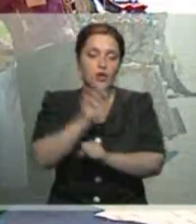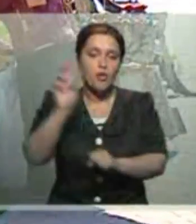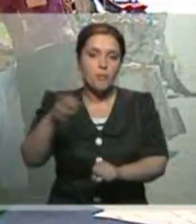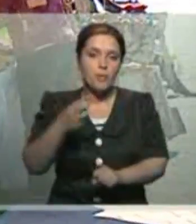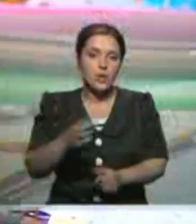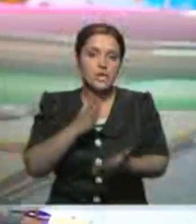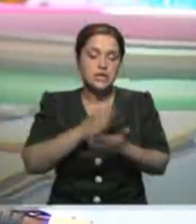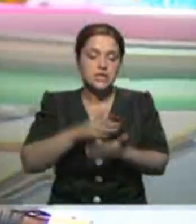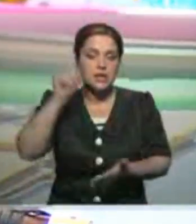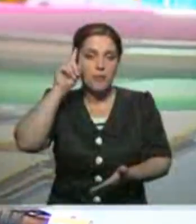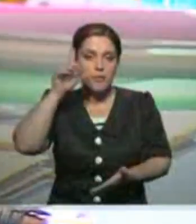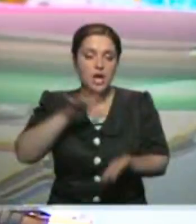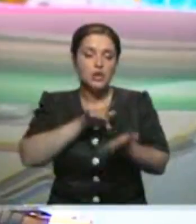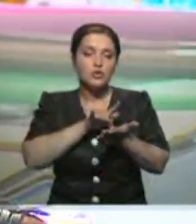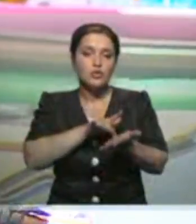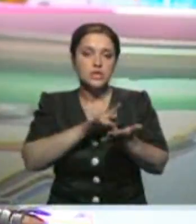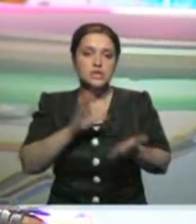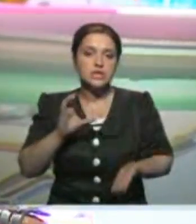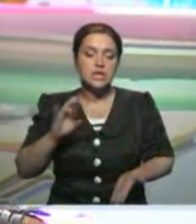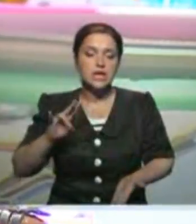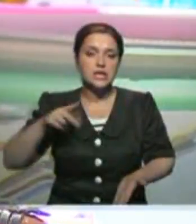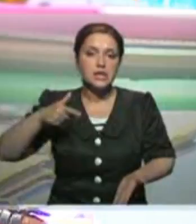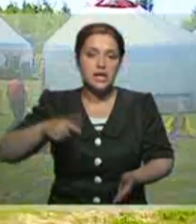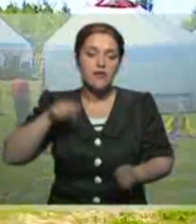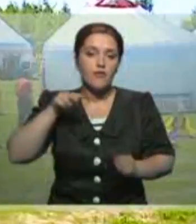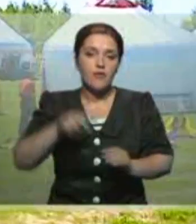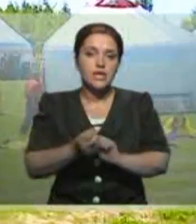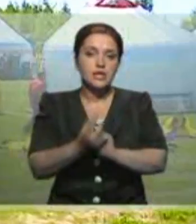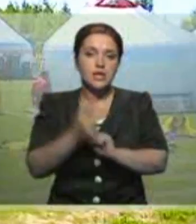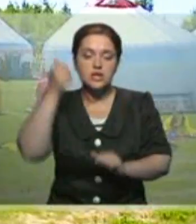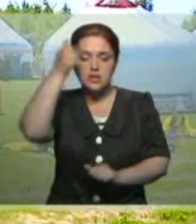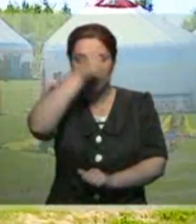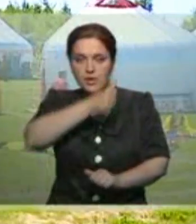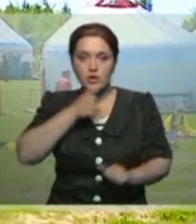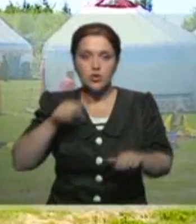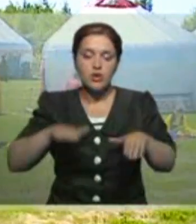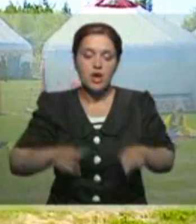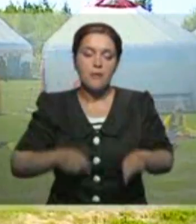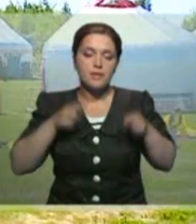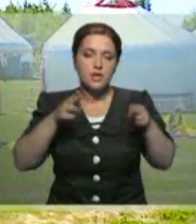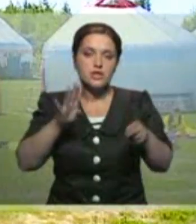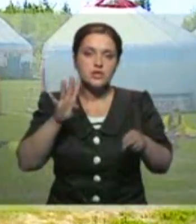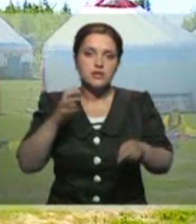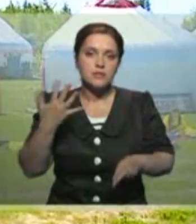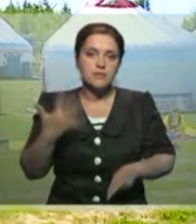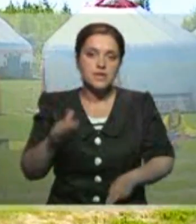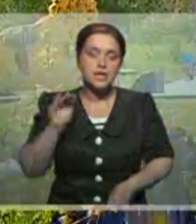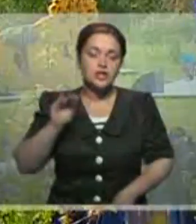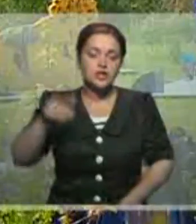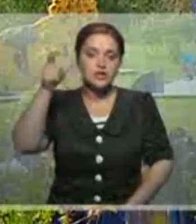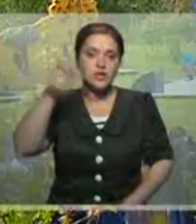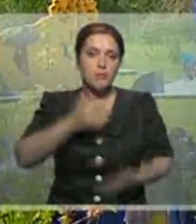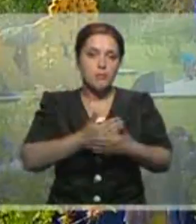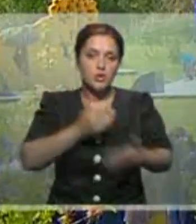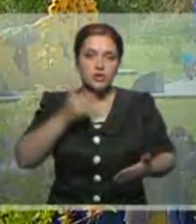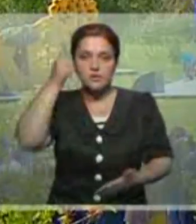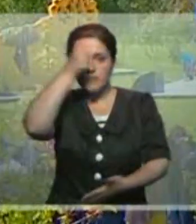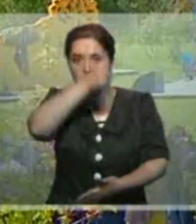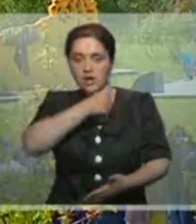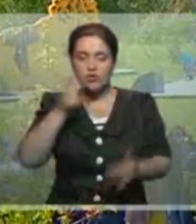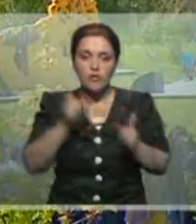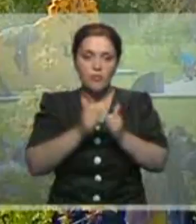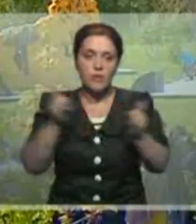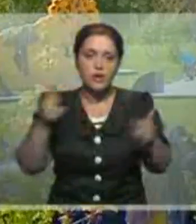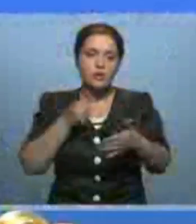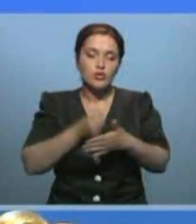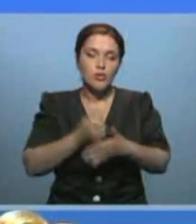популярен у туристов из СНГ. В 2013 году сюда приехало 450 тысяч человек. А в прошлом году их количество возросло до